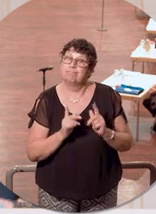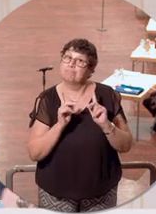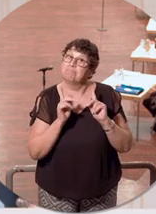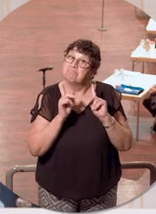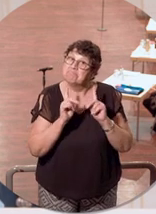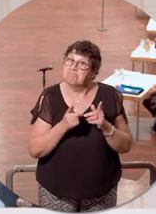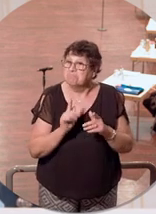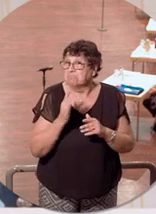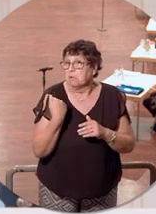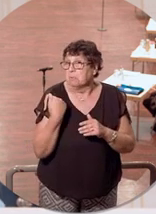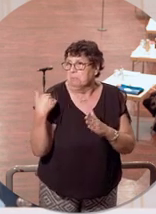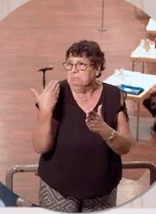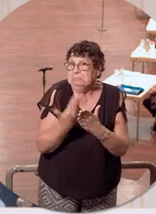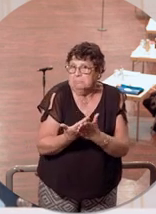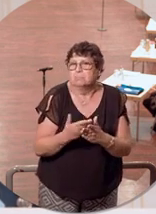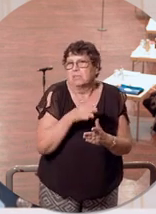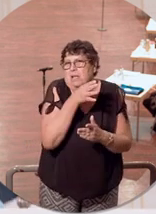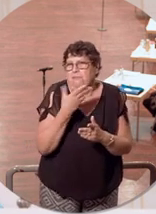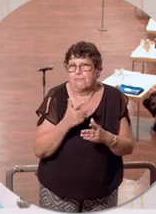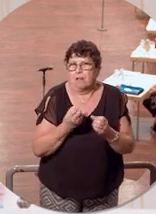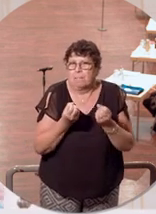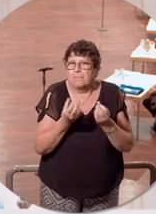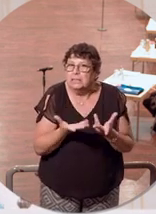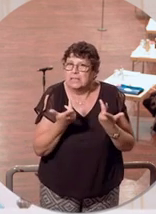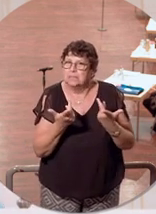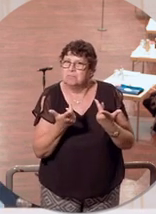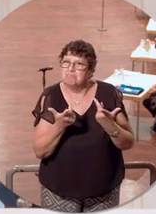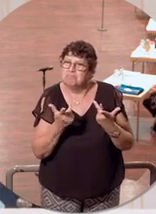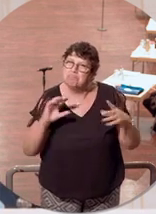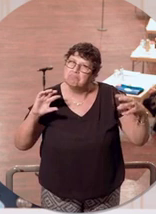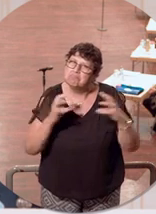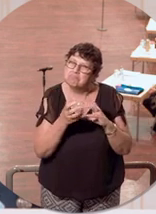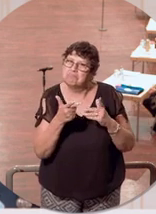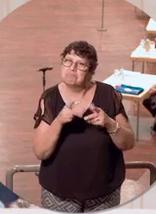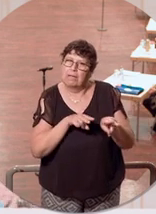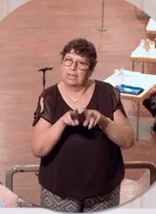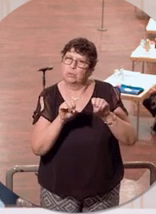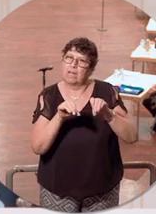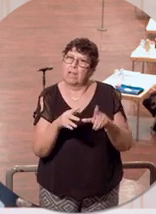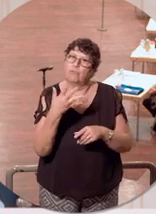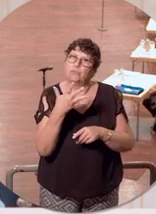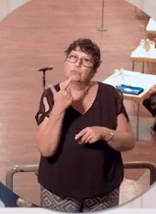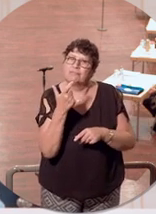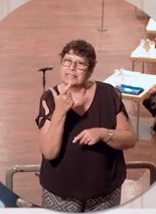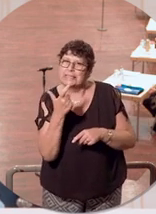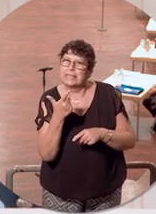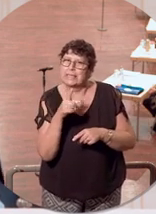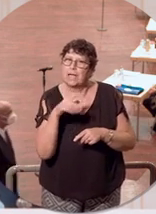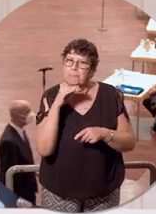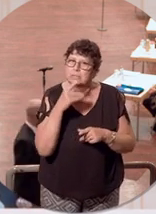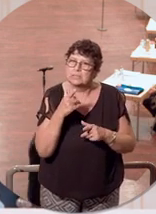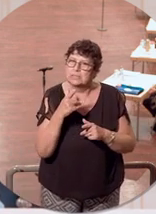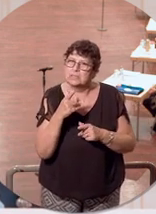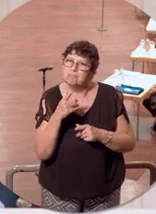seitdem vieles passiert und ich rekapituliere. In der Regierungserklärung vom 25. März